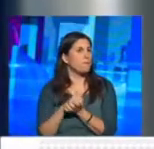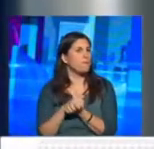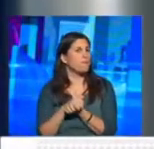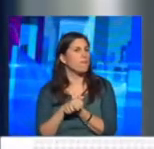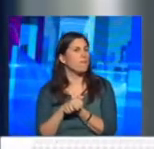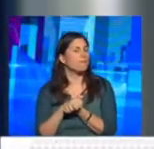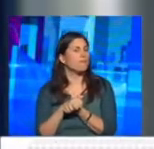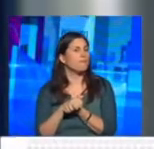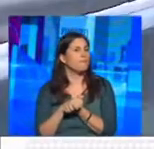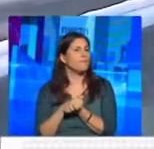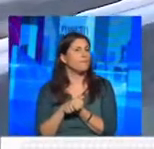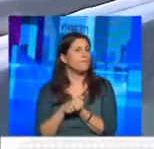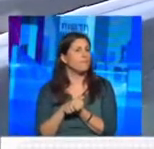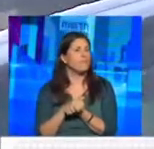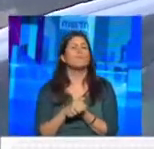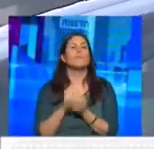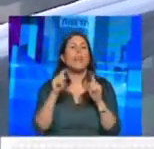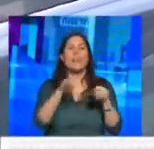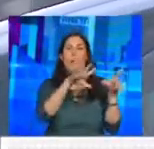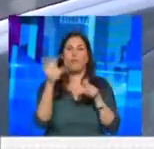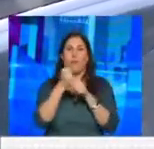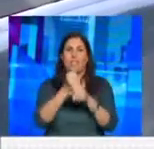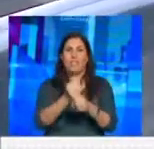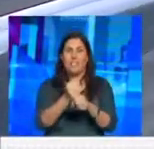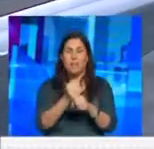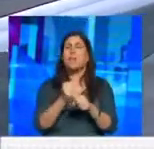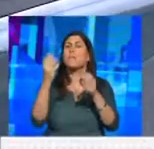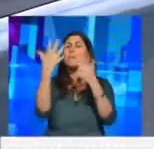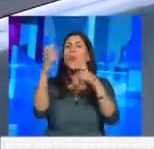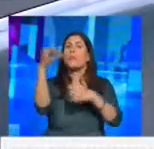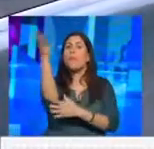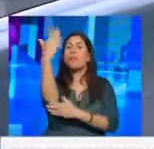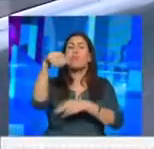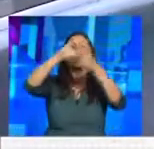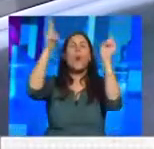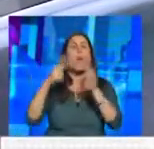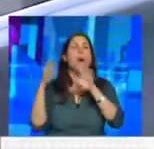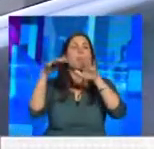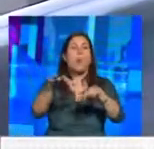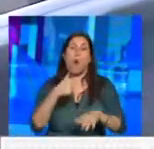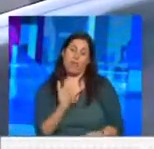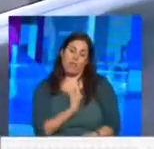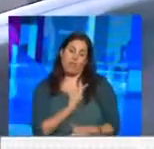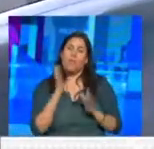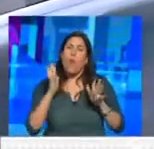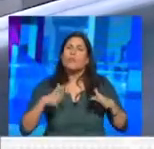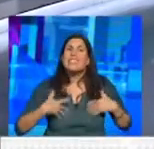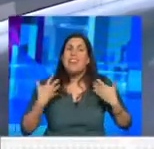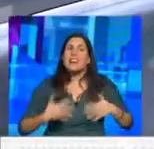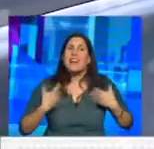בבודפסט הגיעו 700 נציגים משמונים מדינות ברחבי העולם אני אישית מאוד התרגשתי